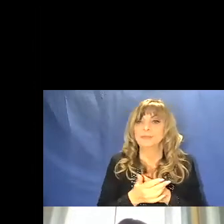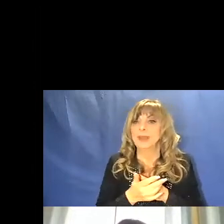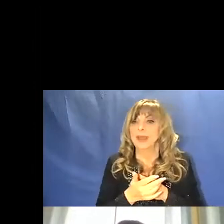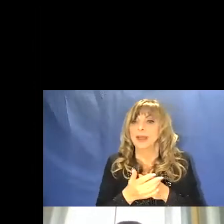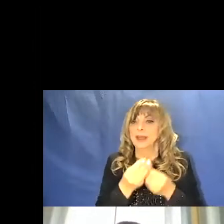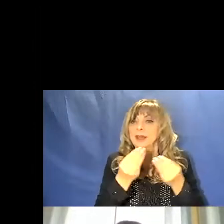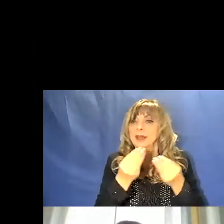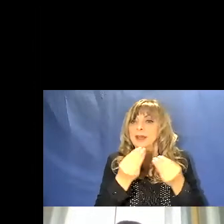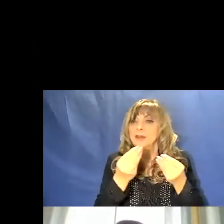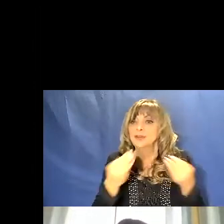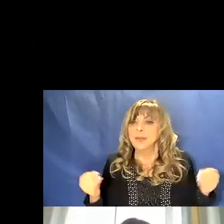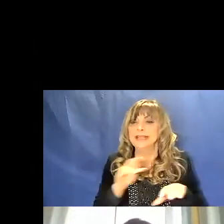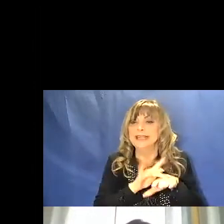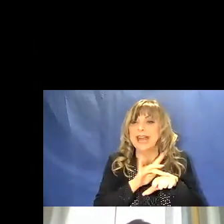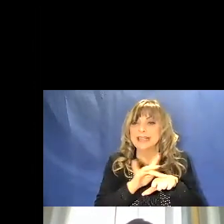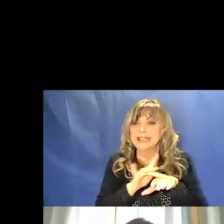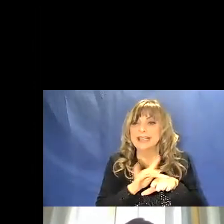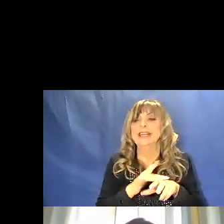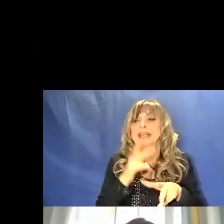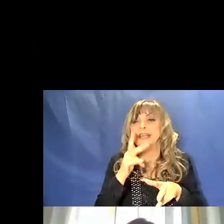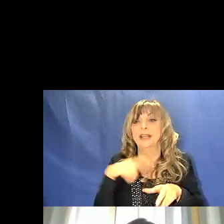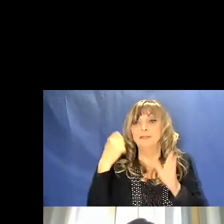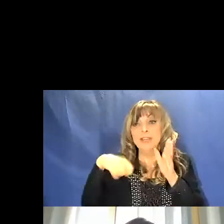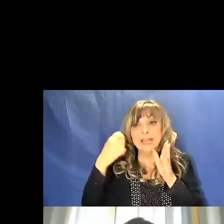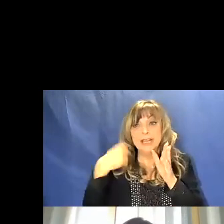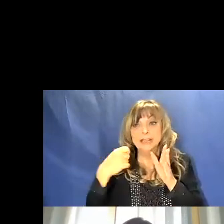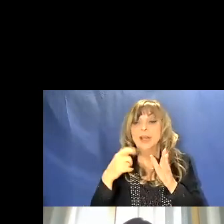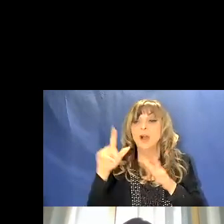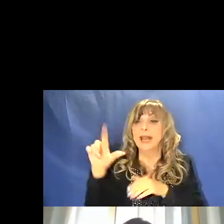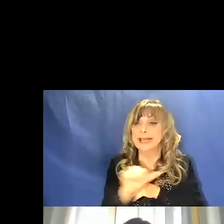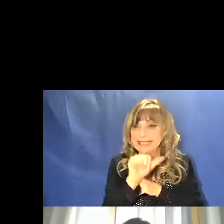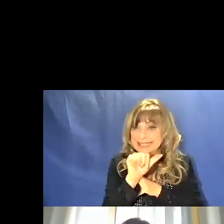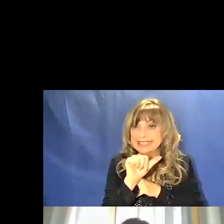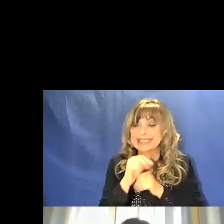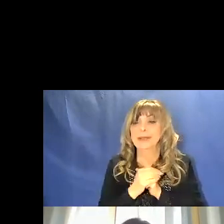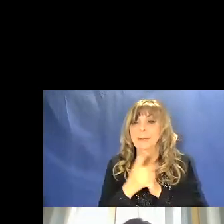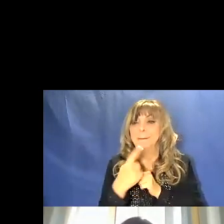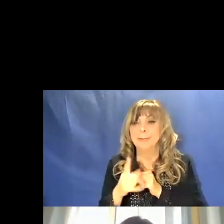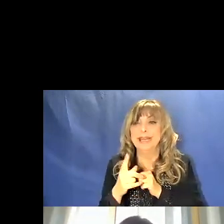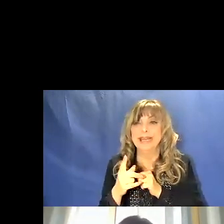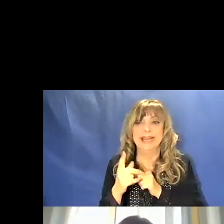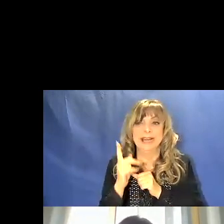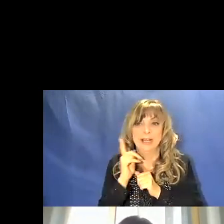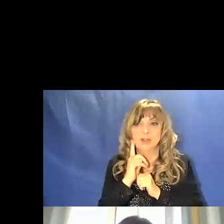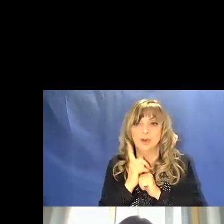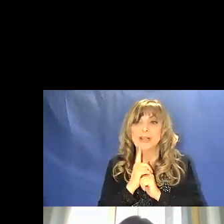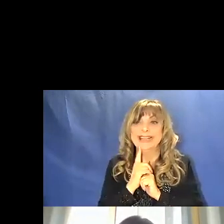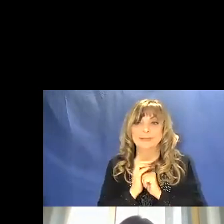video nella lingua dei segni italiana appunto per i non udenti.